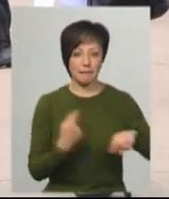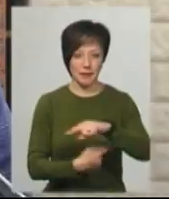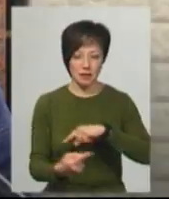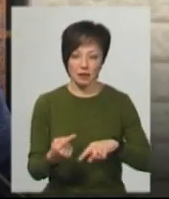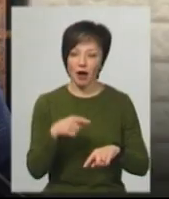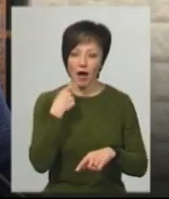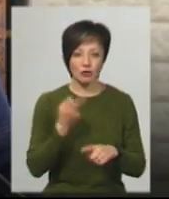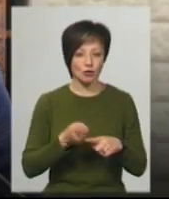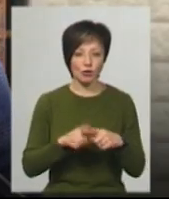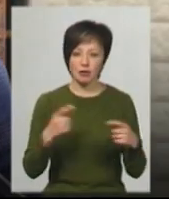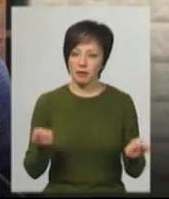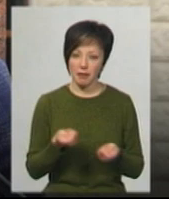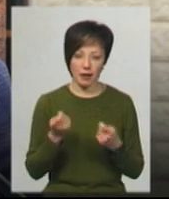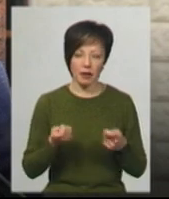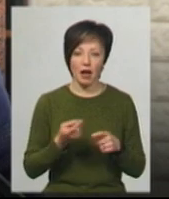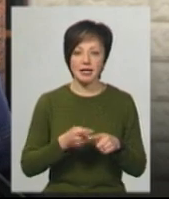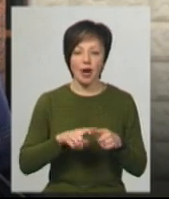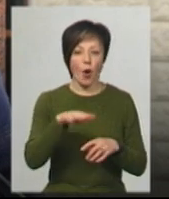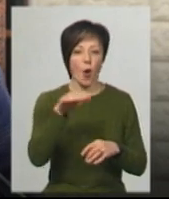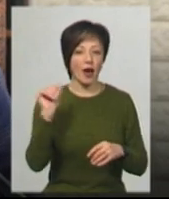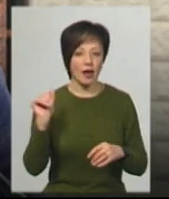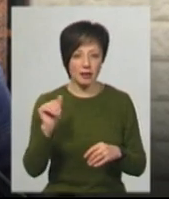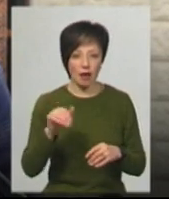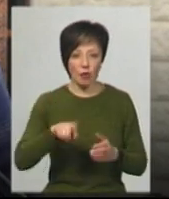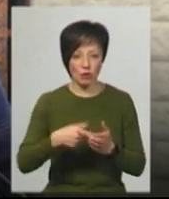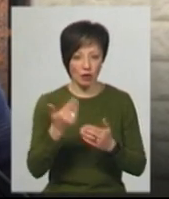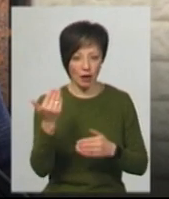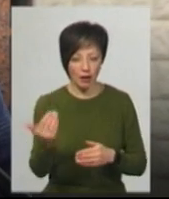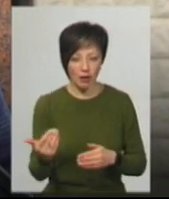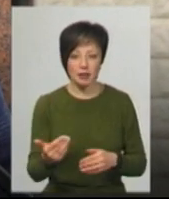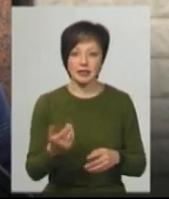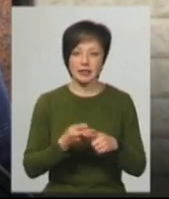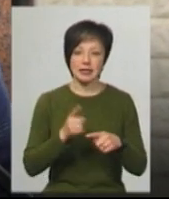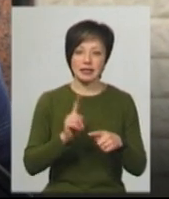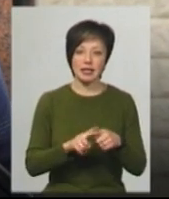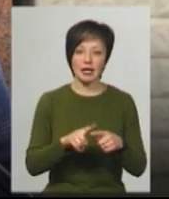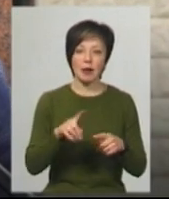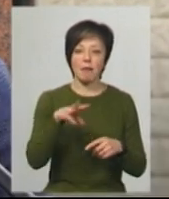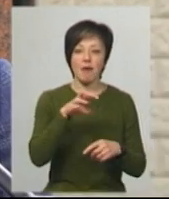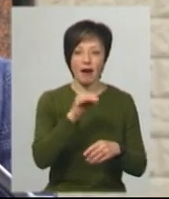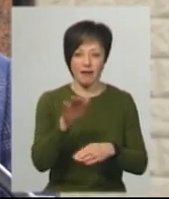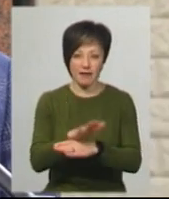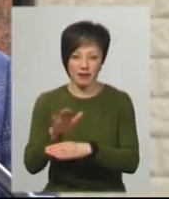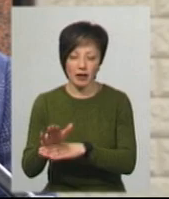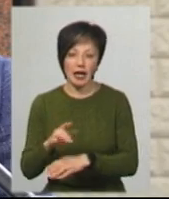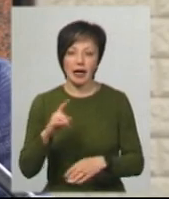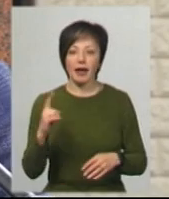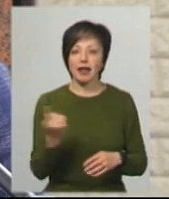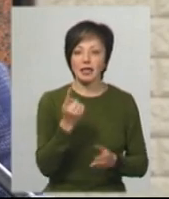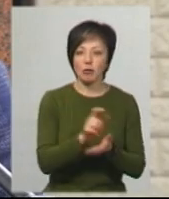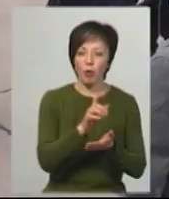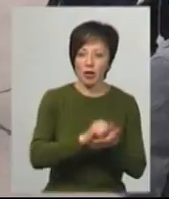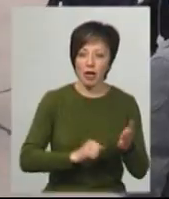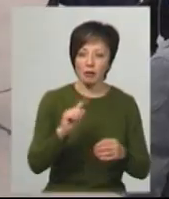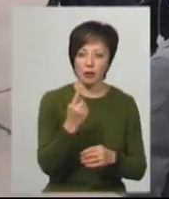цього замало. Це і оренда для орендарів комунального майна, це сервітути за мафи, це єдиний податок для першої